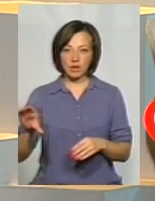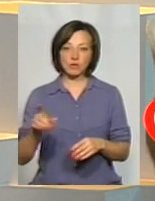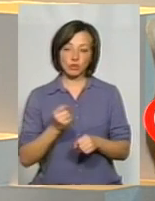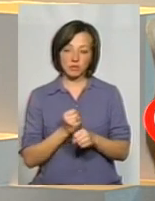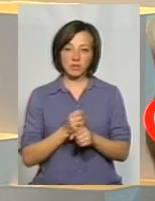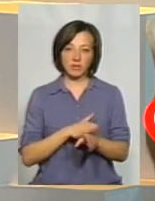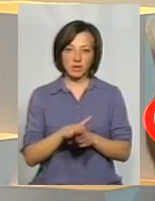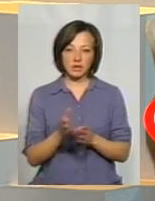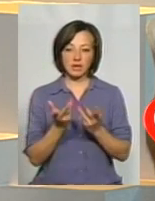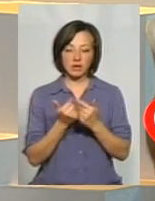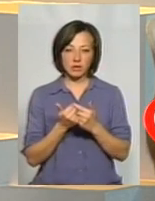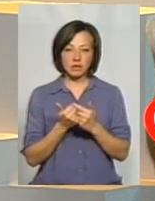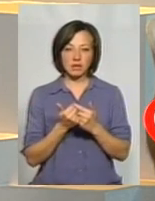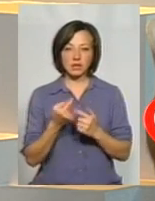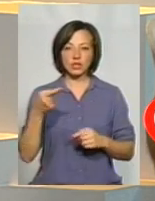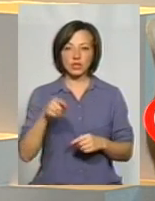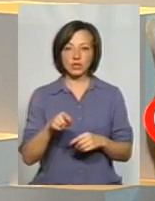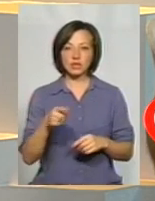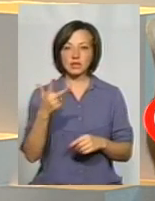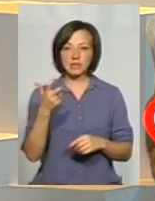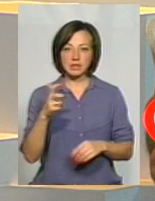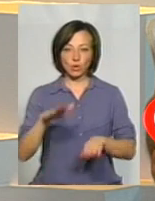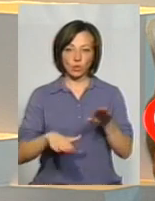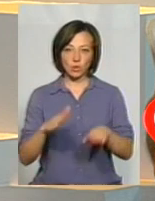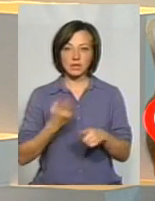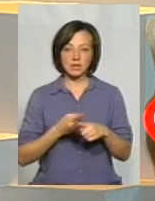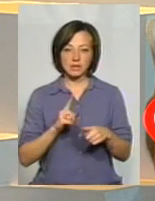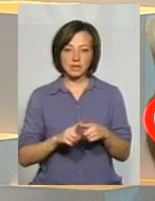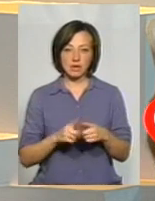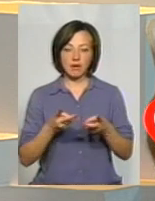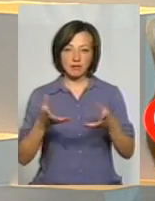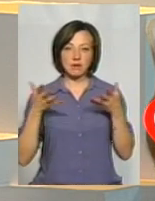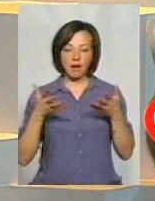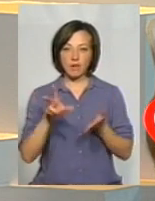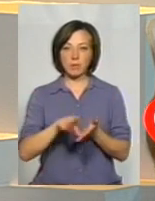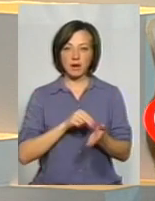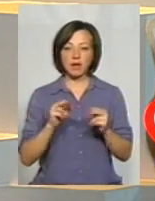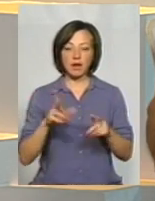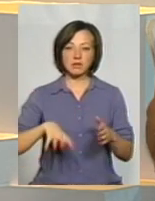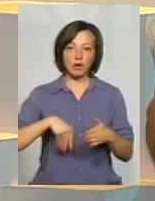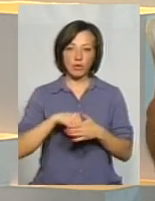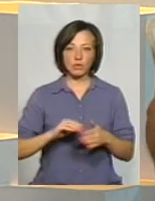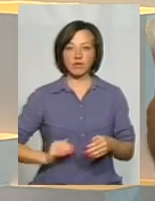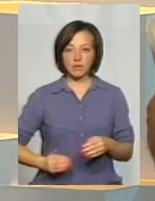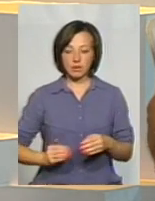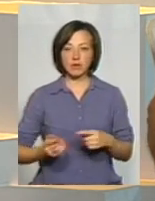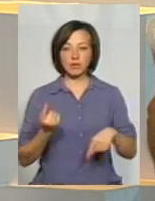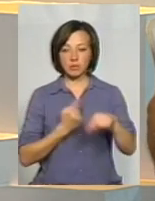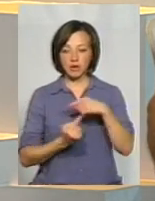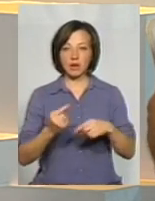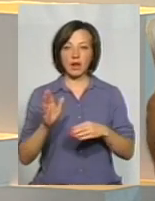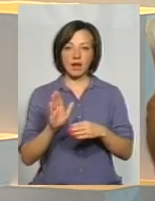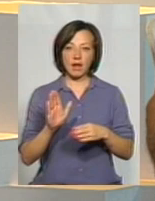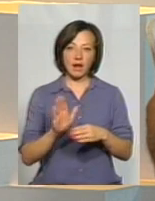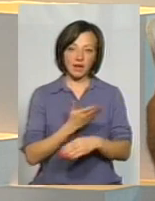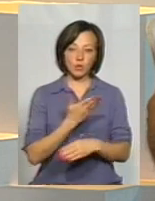зробив, в кількості порядка 1300 тонн. Це яркий приклад того, як з рахунок обігових коштів ліквідується